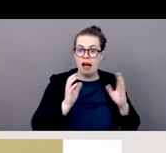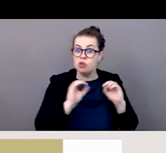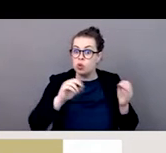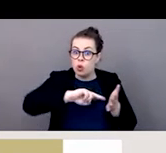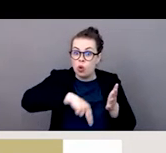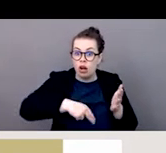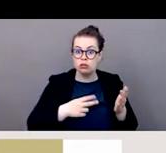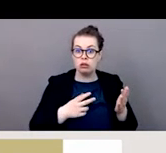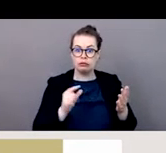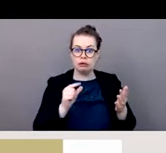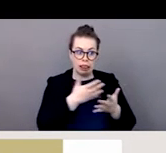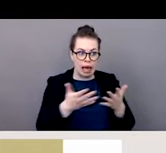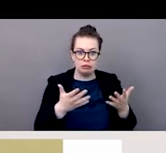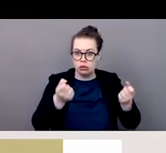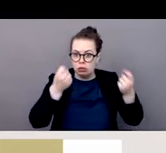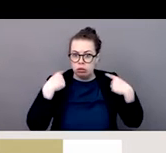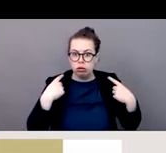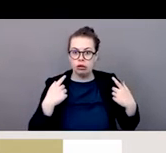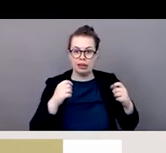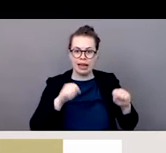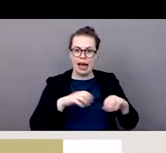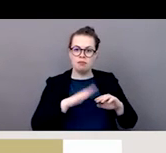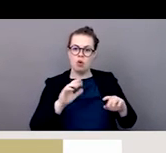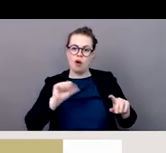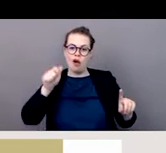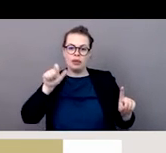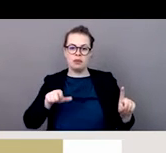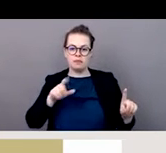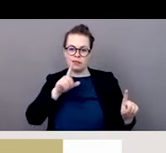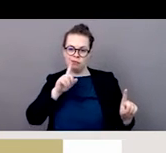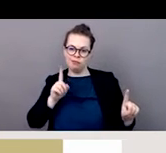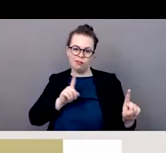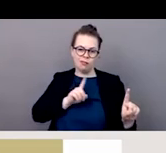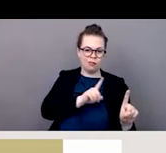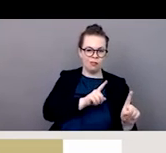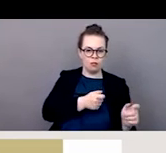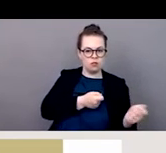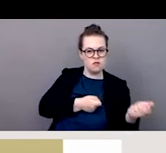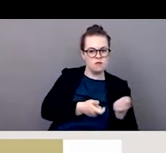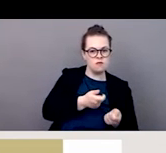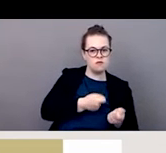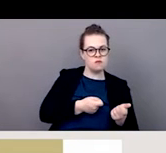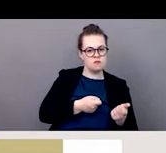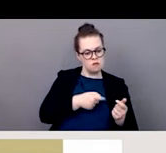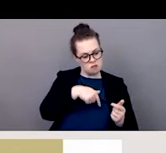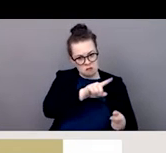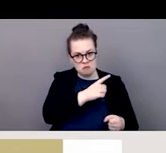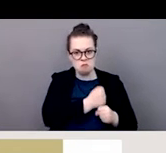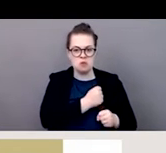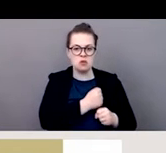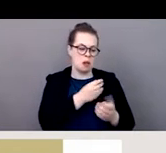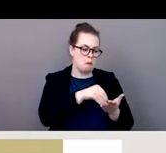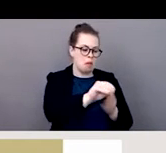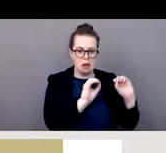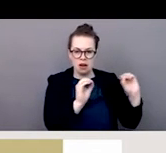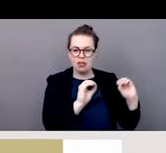fait de ne pas trouver la communication effective donc le manque de communication efficace et effective